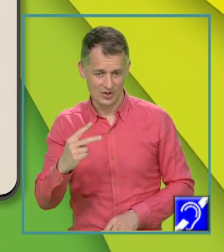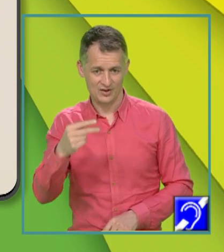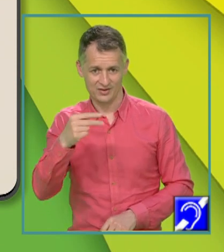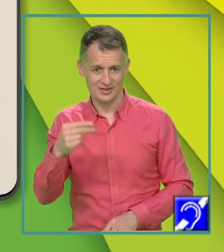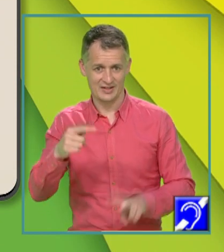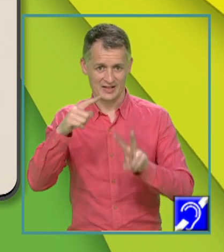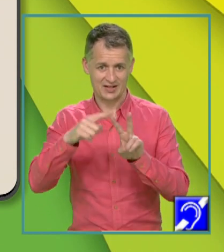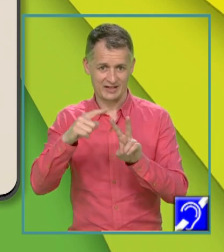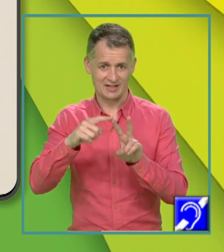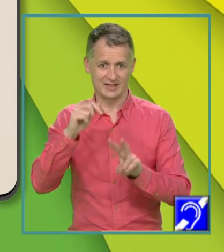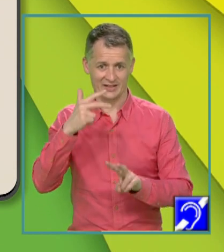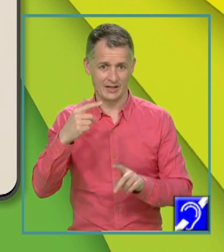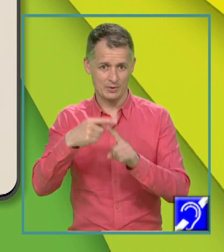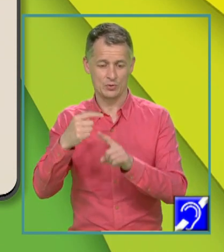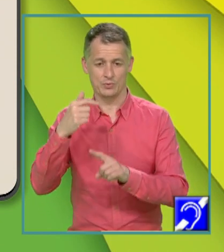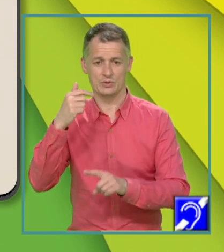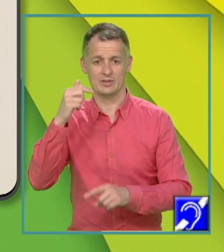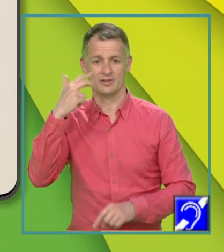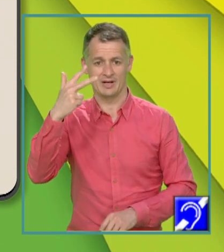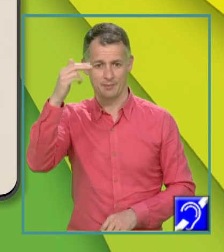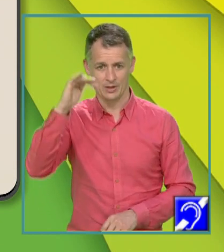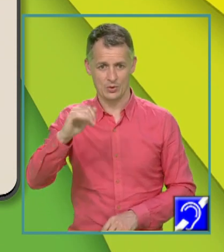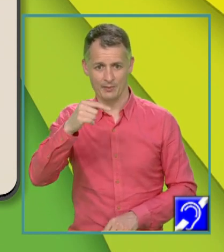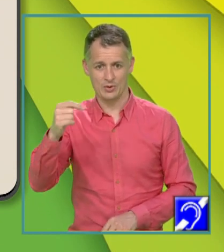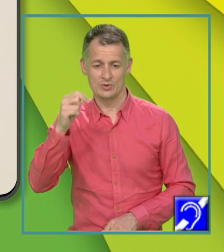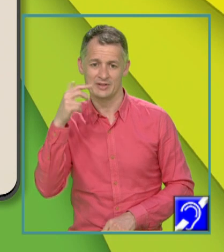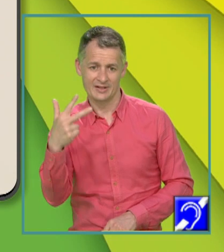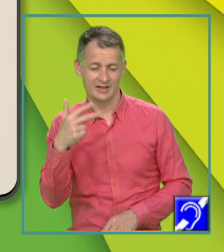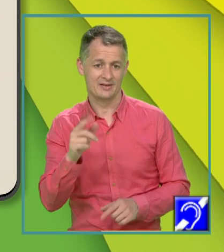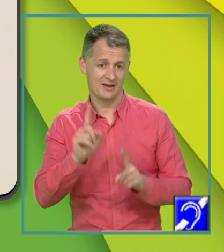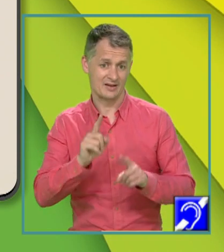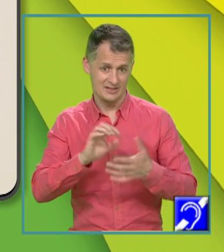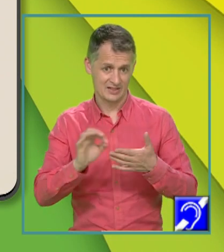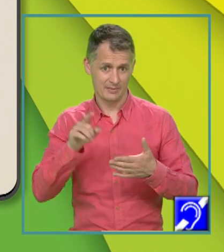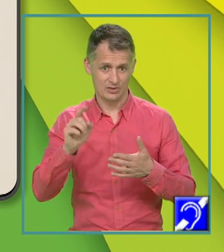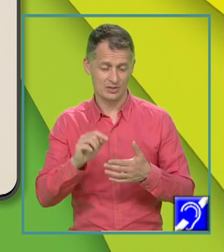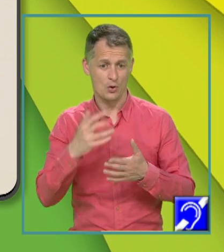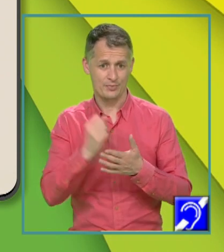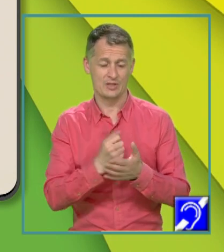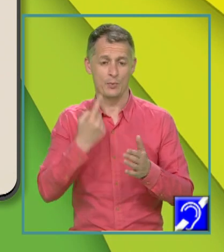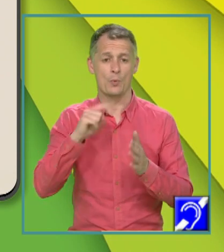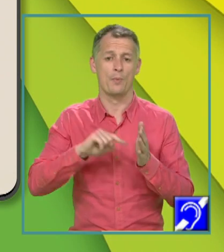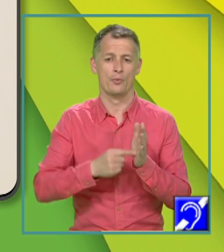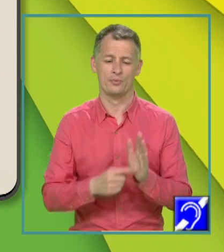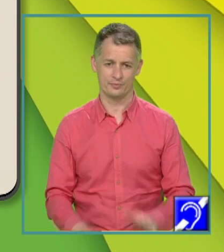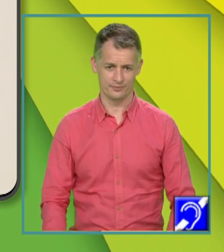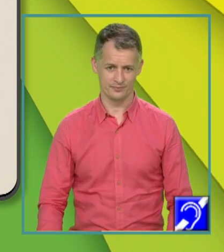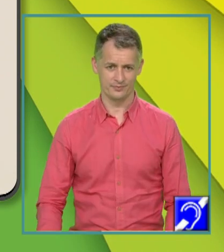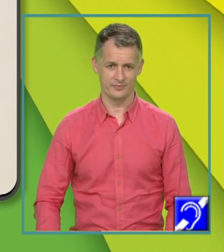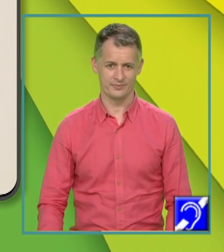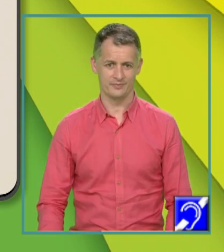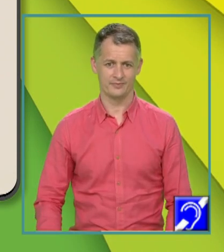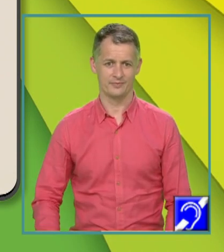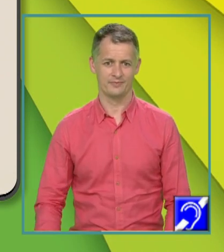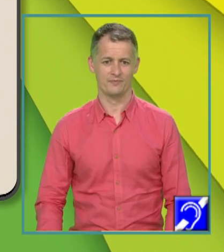radical din 3 plus 3 pe 2 minus 3 deci dacă vom scrie această relație vom obține un punct. Mai departe,